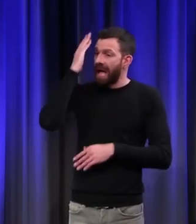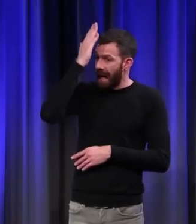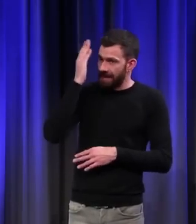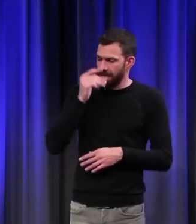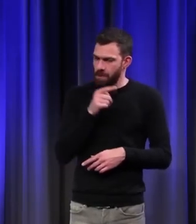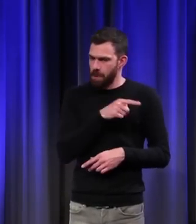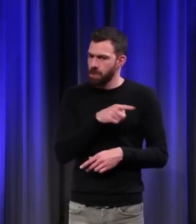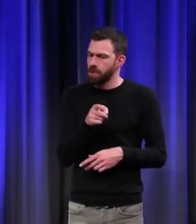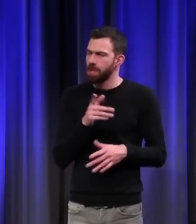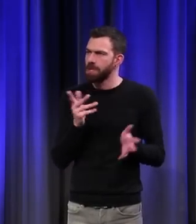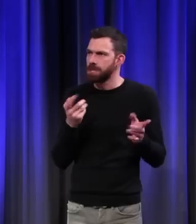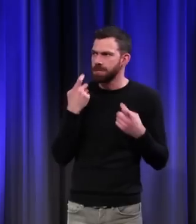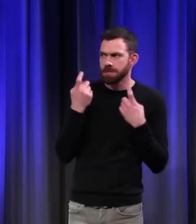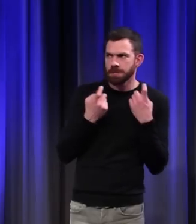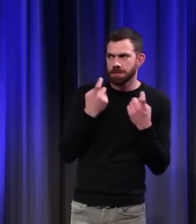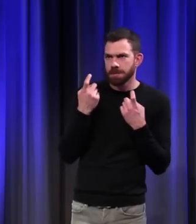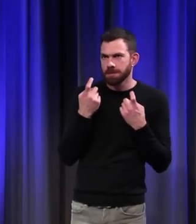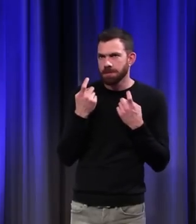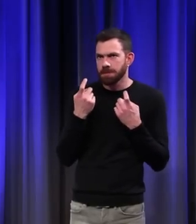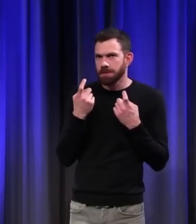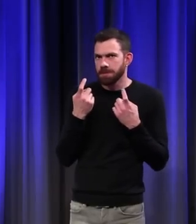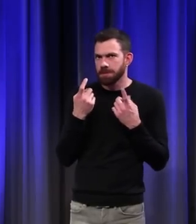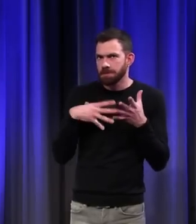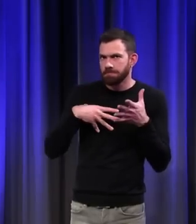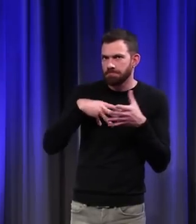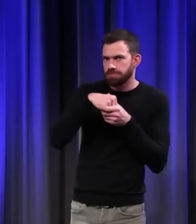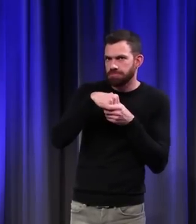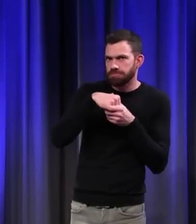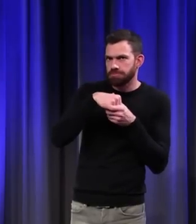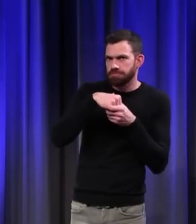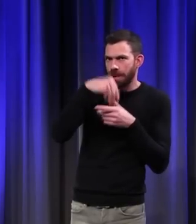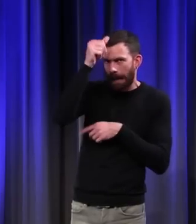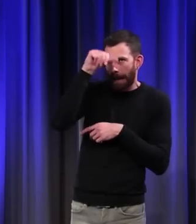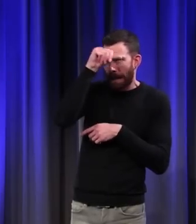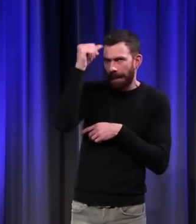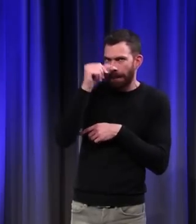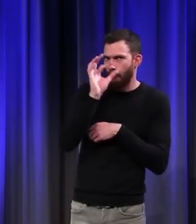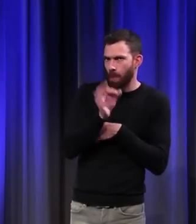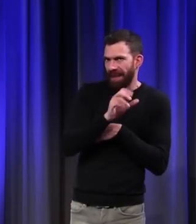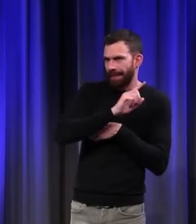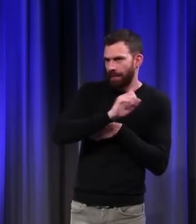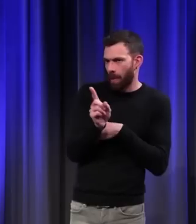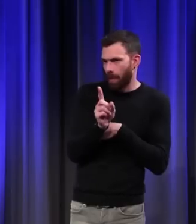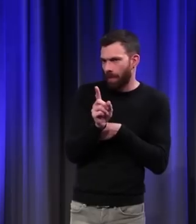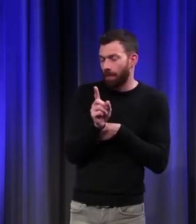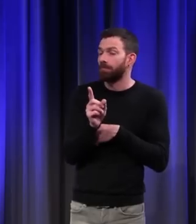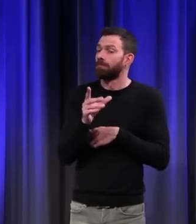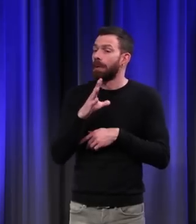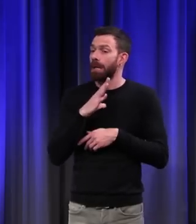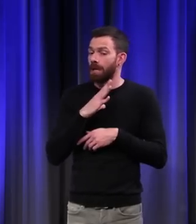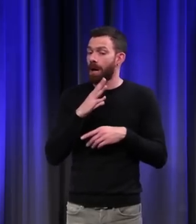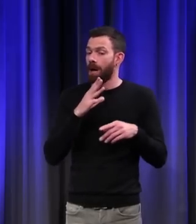est-ce qu'ils font partie de la communauté chrétienne ou non ? Il y a un courant qui invite